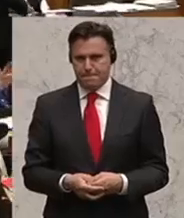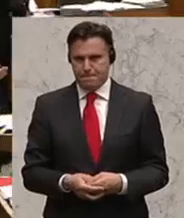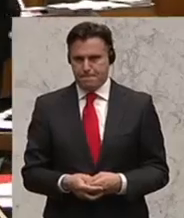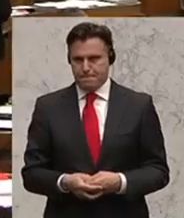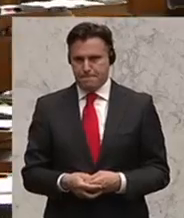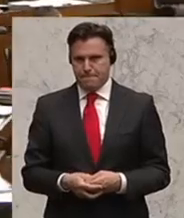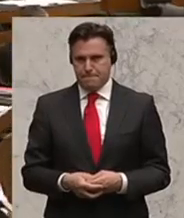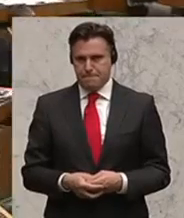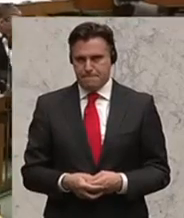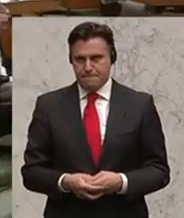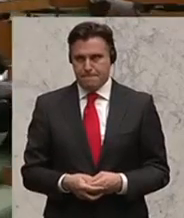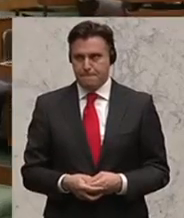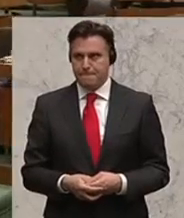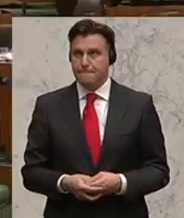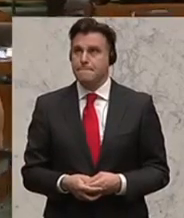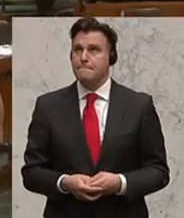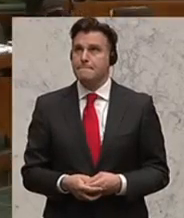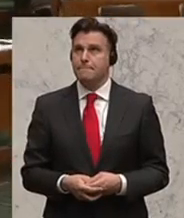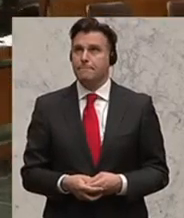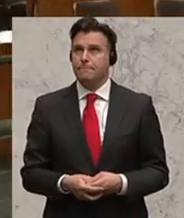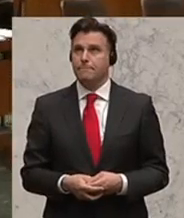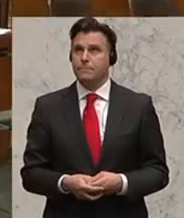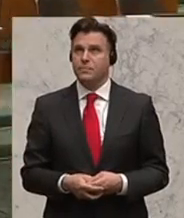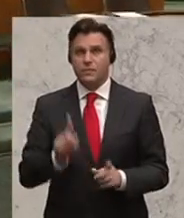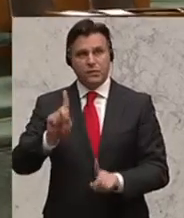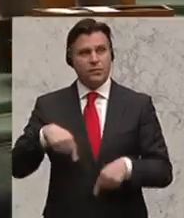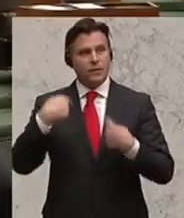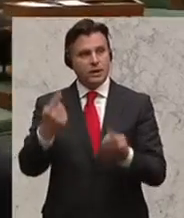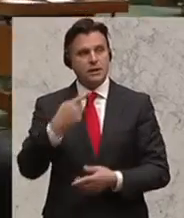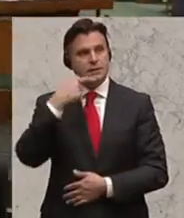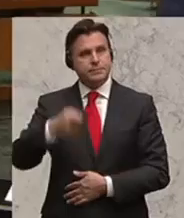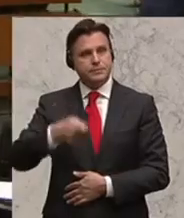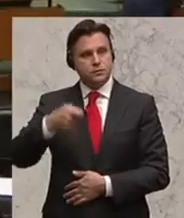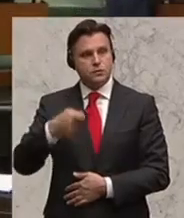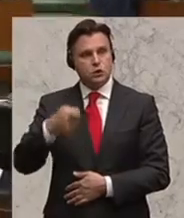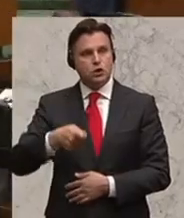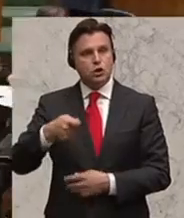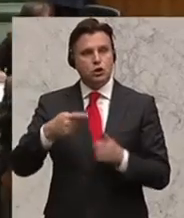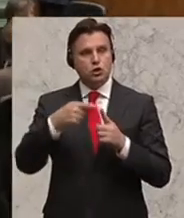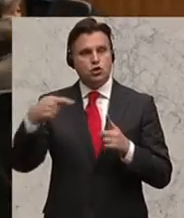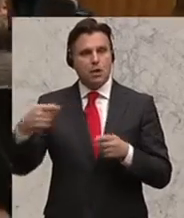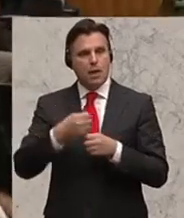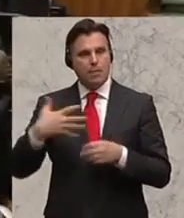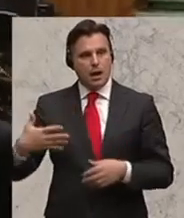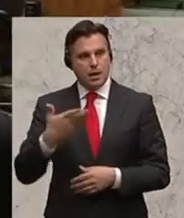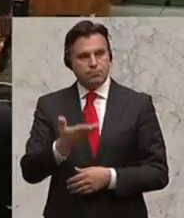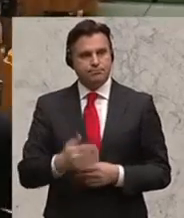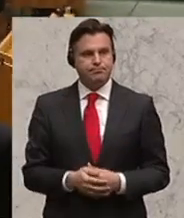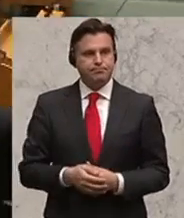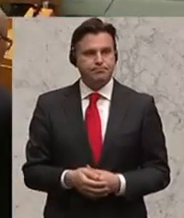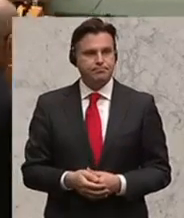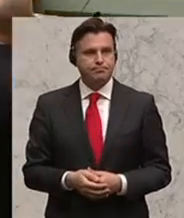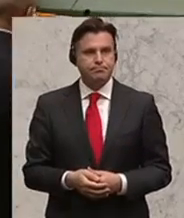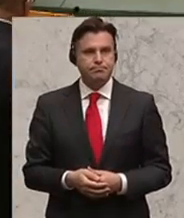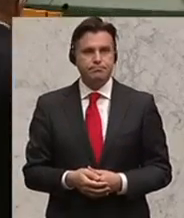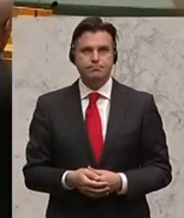Der Arbeitnehmerinnen-Schutz werde durch die vermehrte Kennzeichnung von gesundheitsgefährdeten Arbeitsstoffen verbessert, lobt Birgit Schatz von den